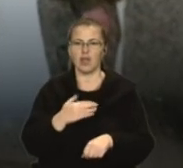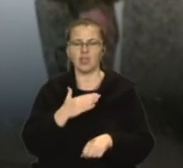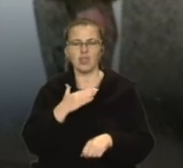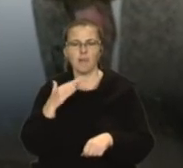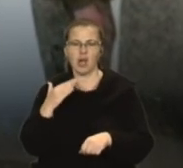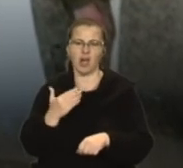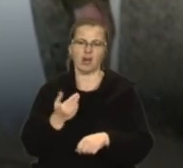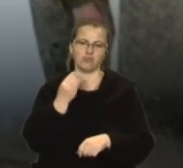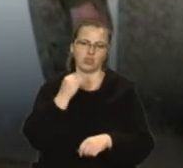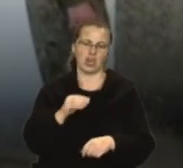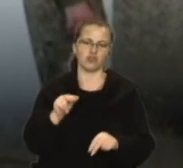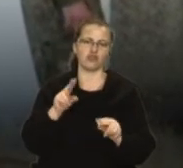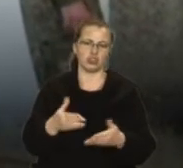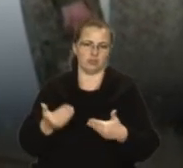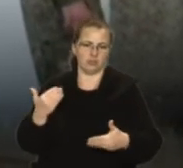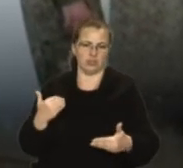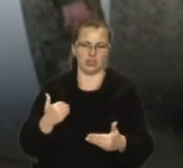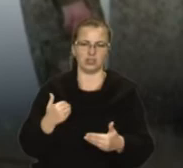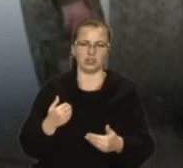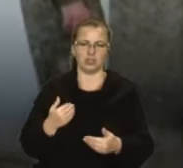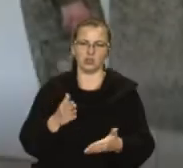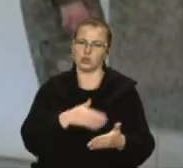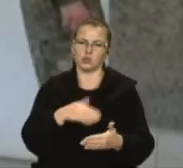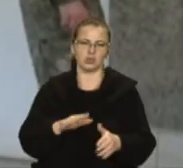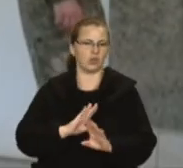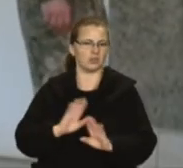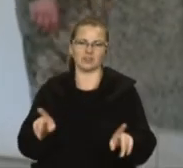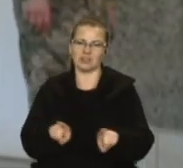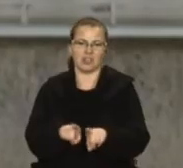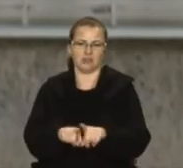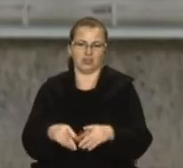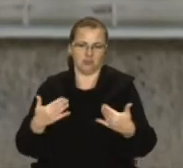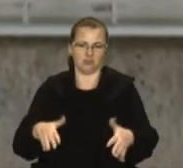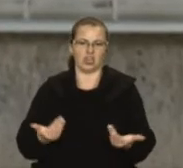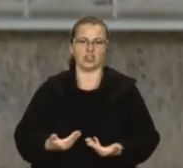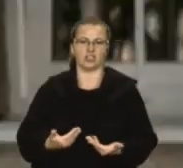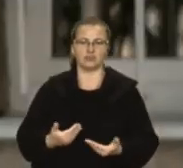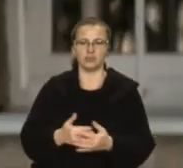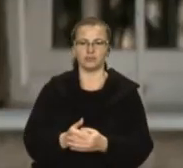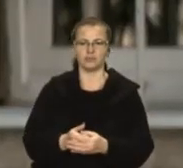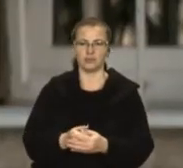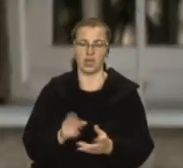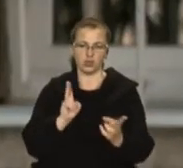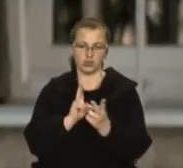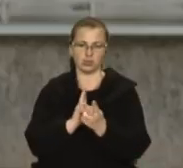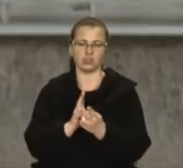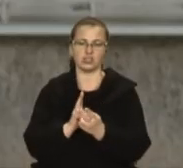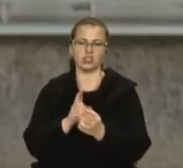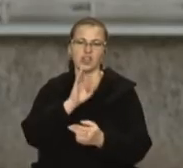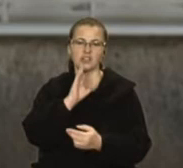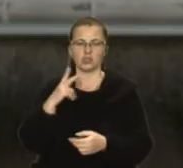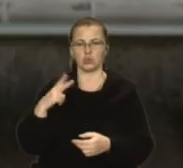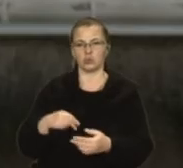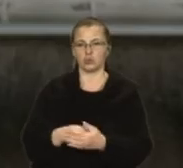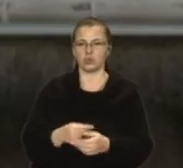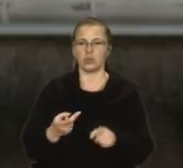операції. Вже зовсім не те, що було. Вже я живу. Галину Красницьку зустрічає донька. Другий